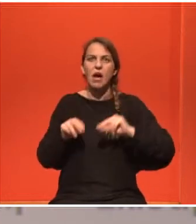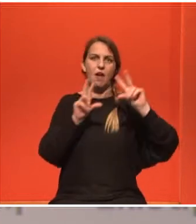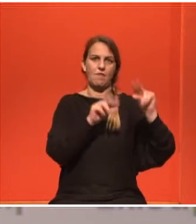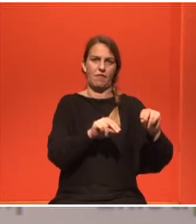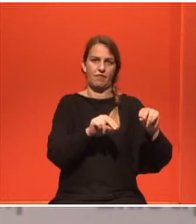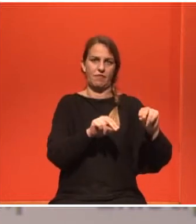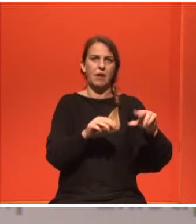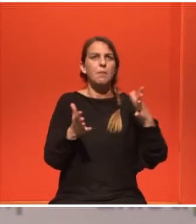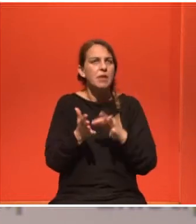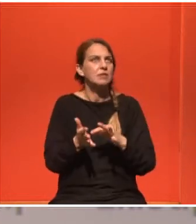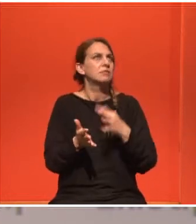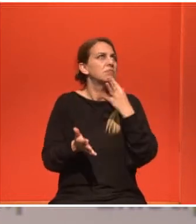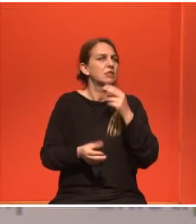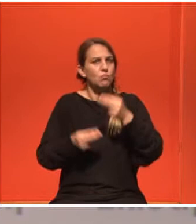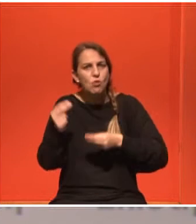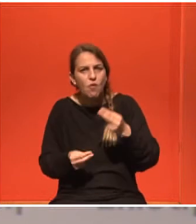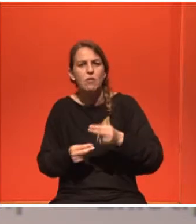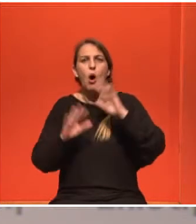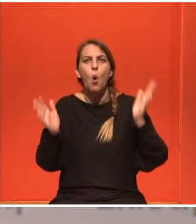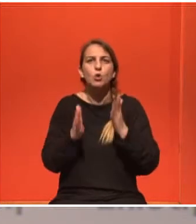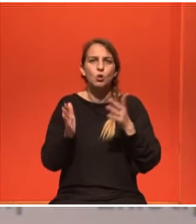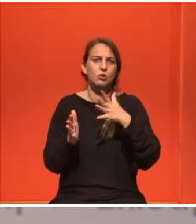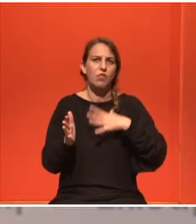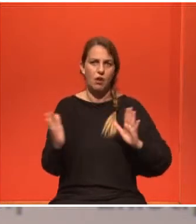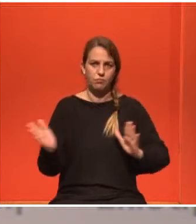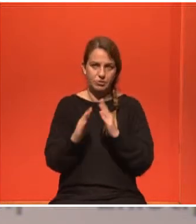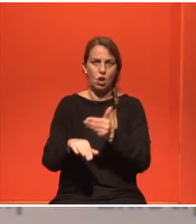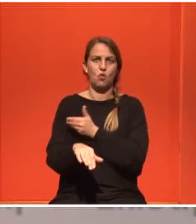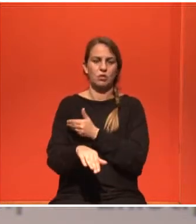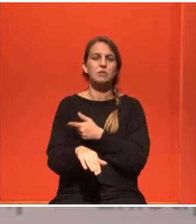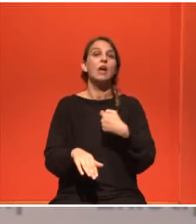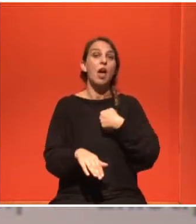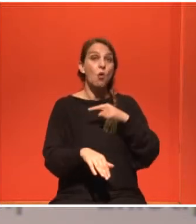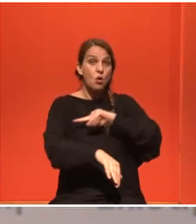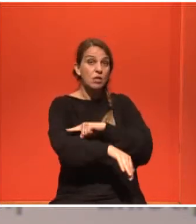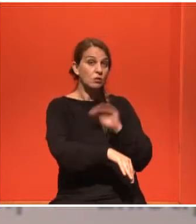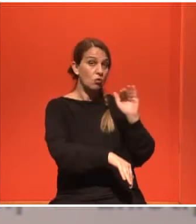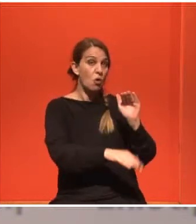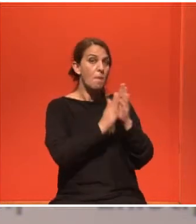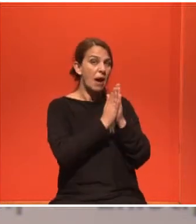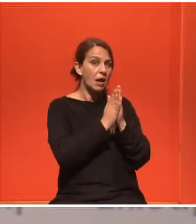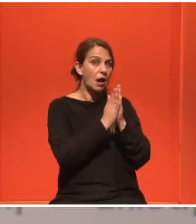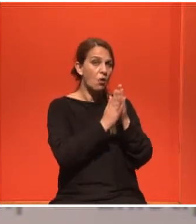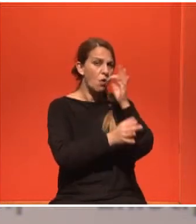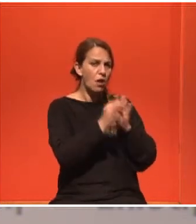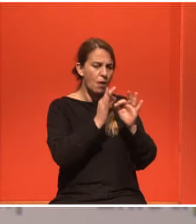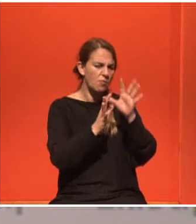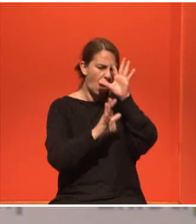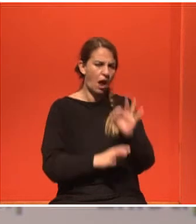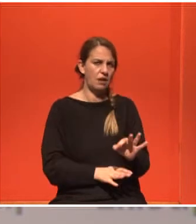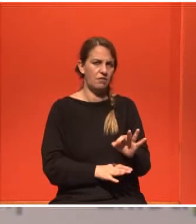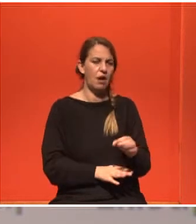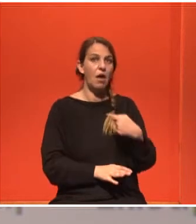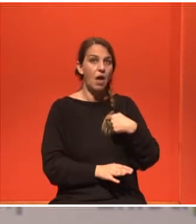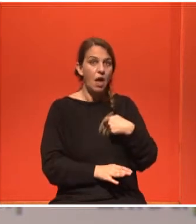πρόβλημα που έχεις ή το θέμα που αντιμετωπίζεις. Άρα τα έβαλα κάτω και ρώτησα αυτούς που έπρεπε να